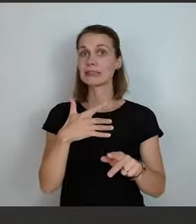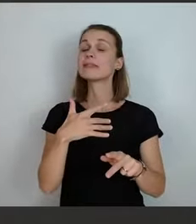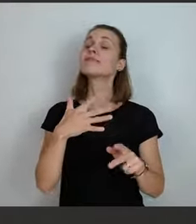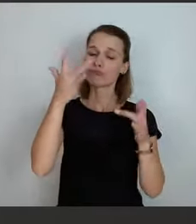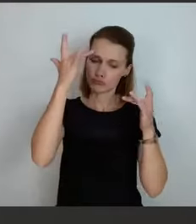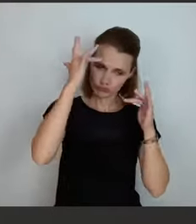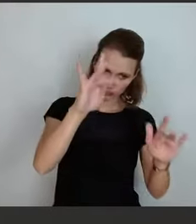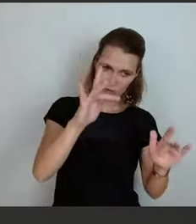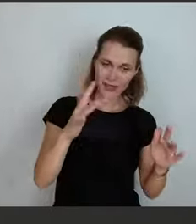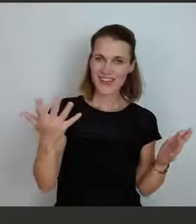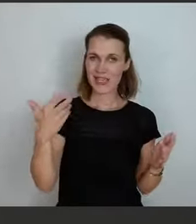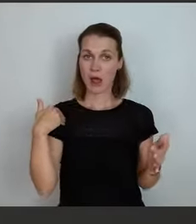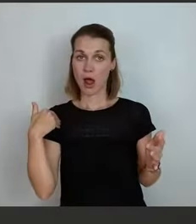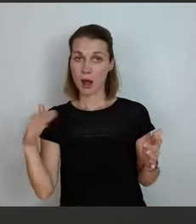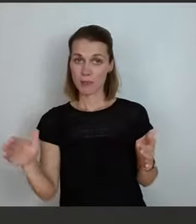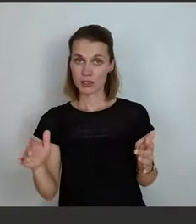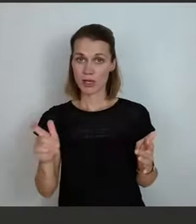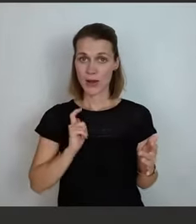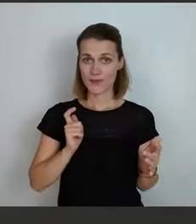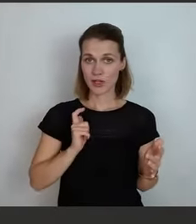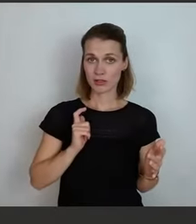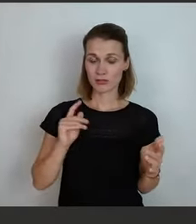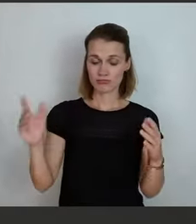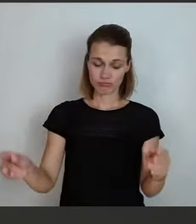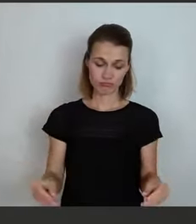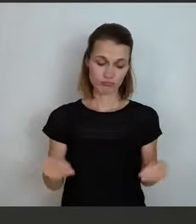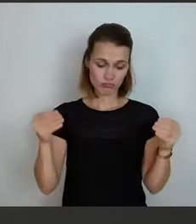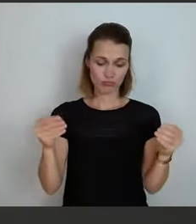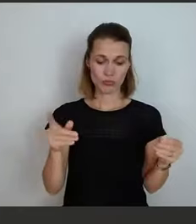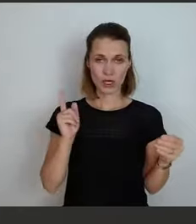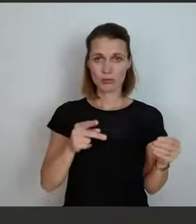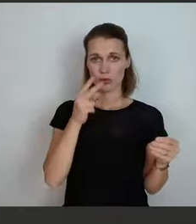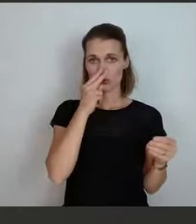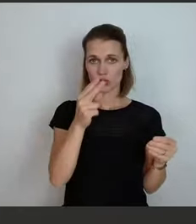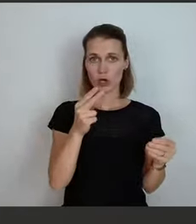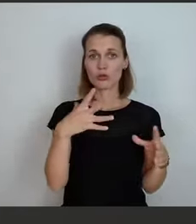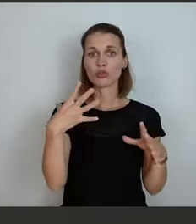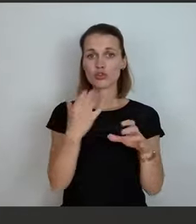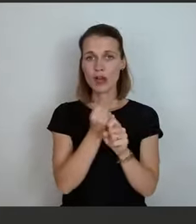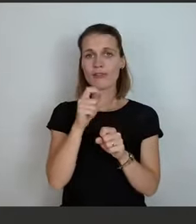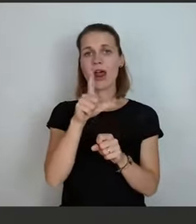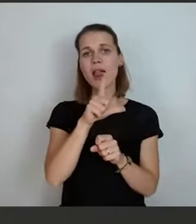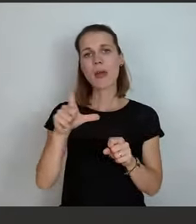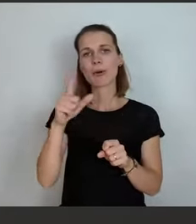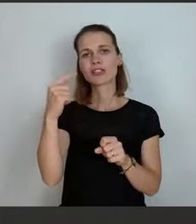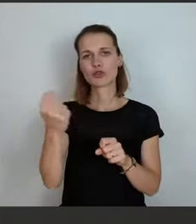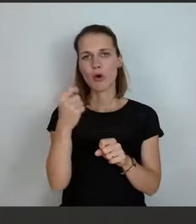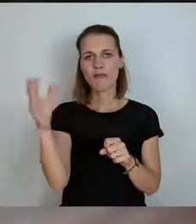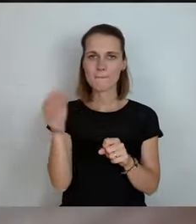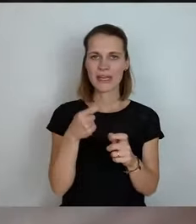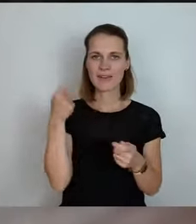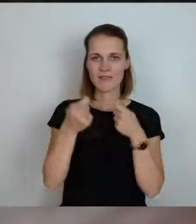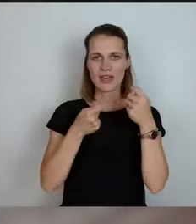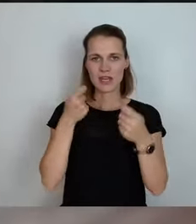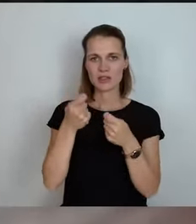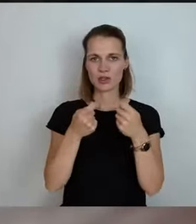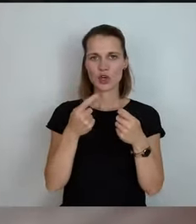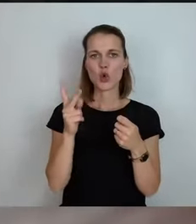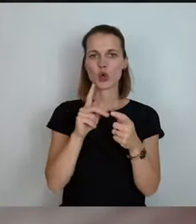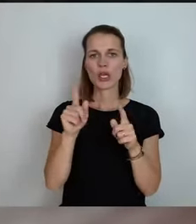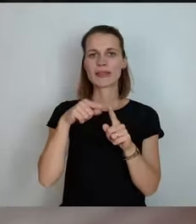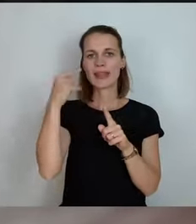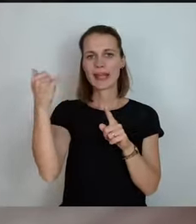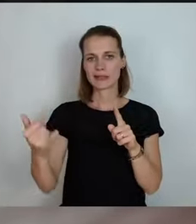und da muss ich schauen, ob wir Lippersdorf mit drüber finanzieren können oder wie wir es vielleicht in das nächste Jahr